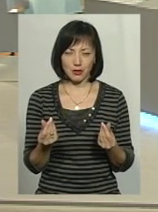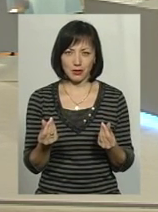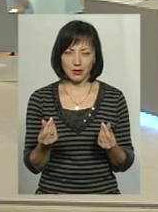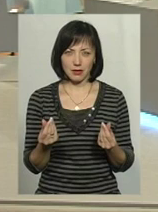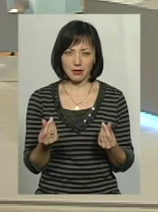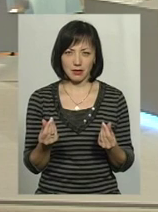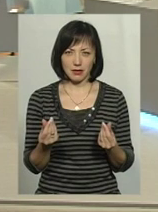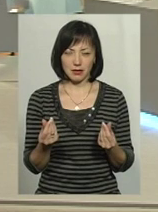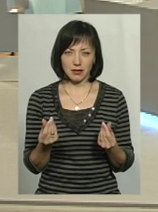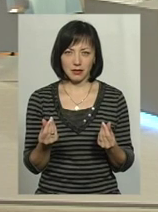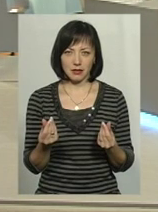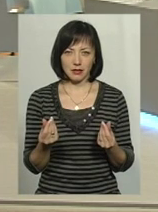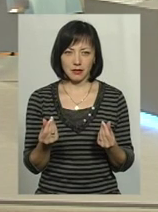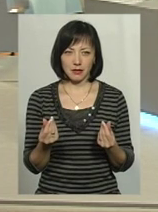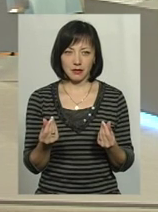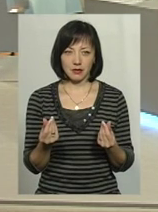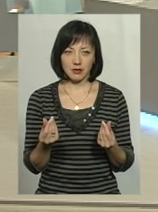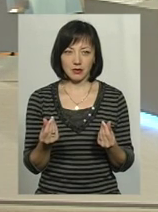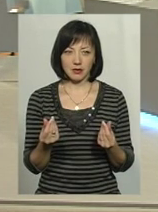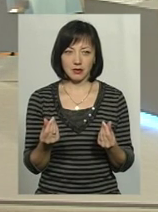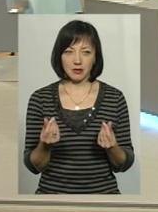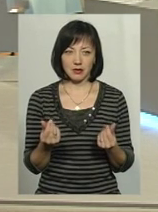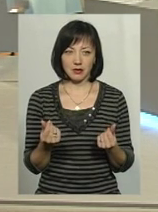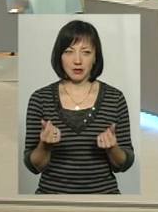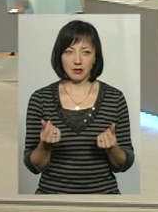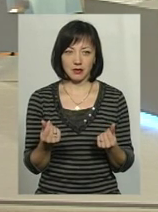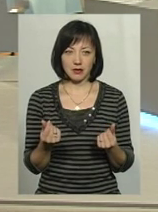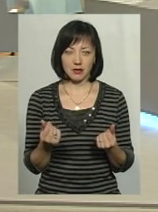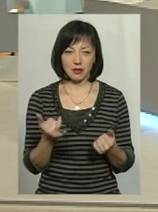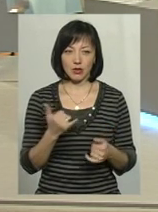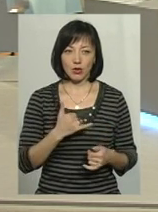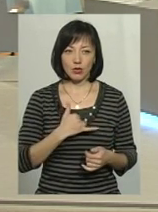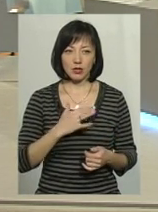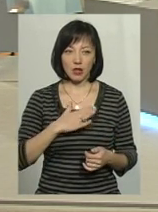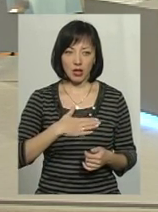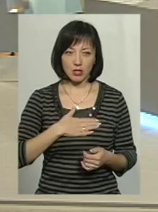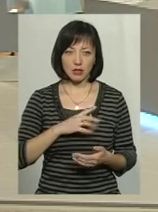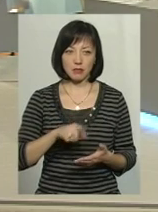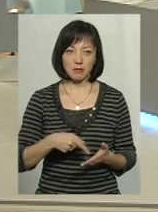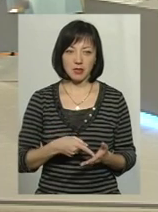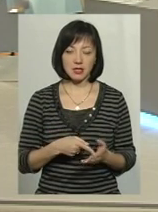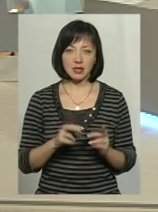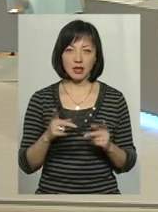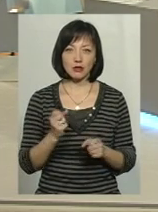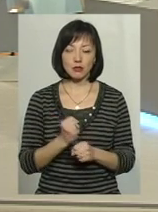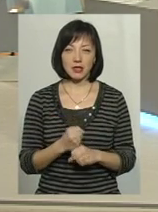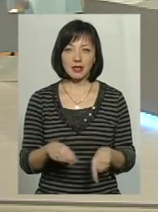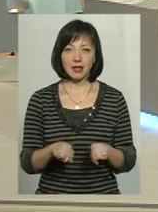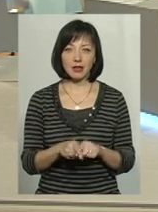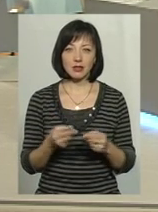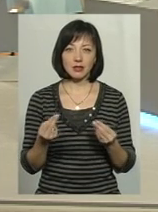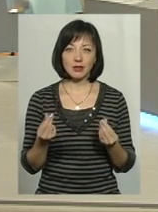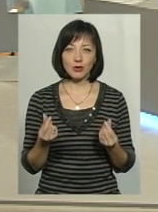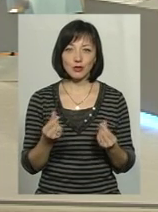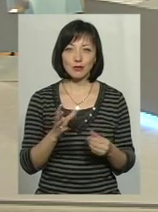наше місто? Як зробити так, щоб ці кошти